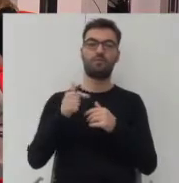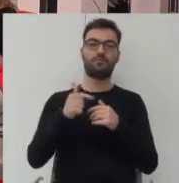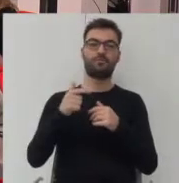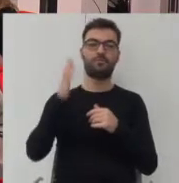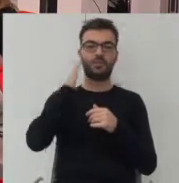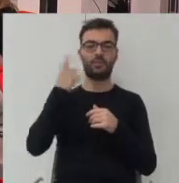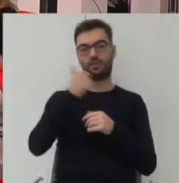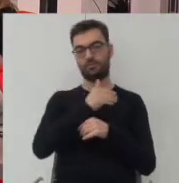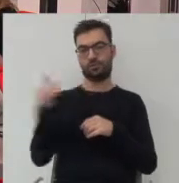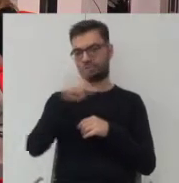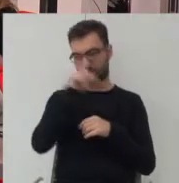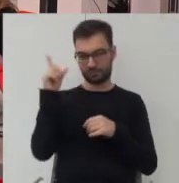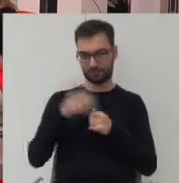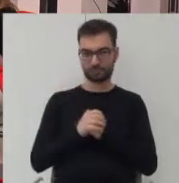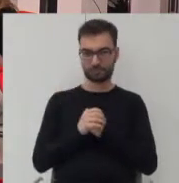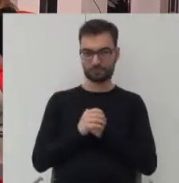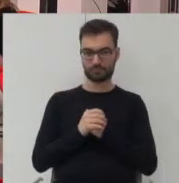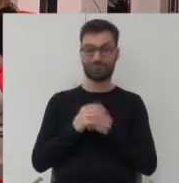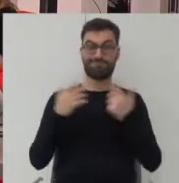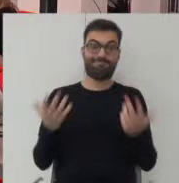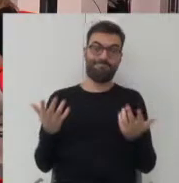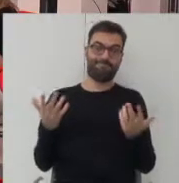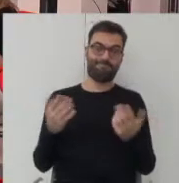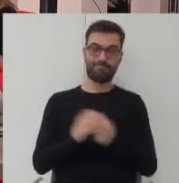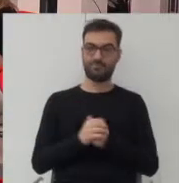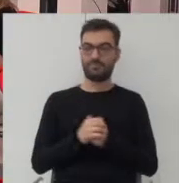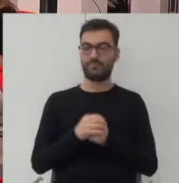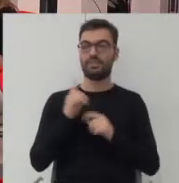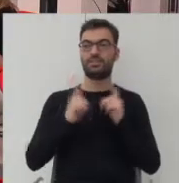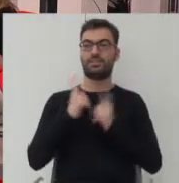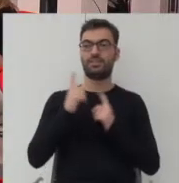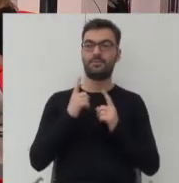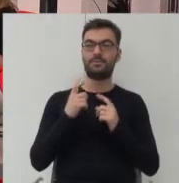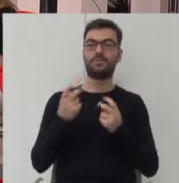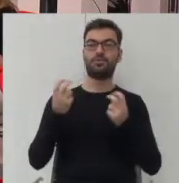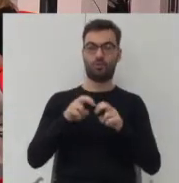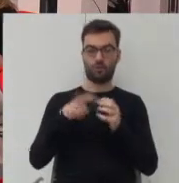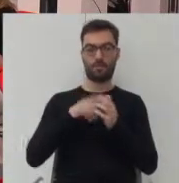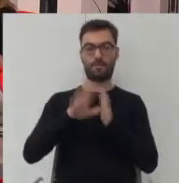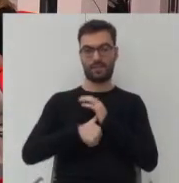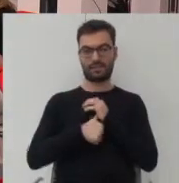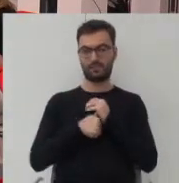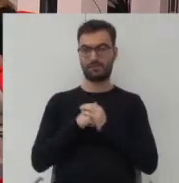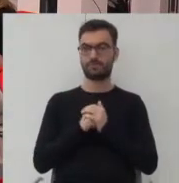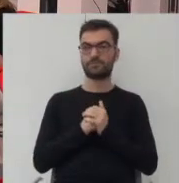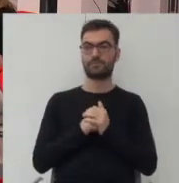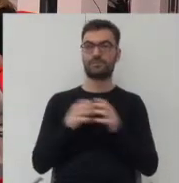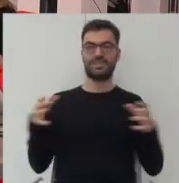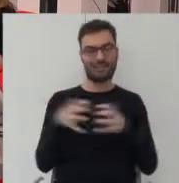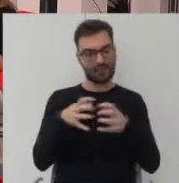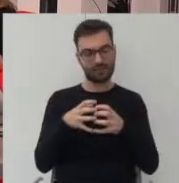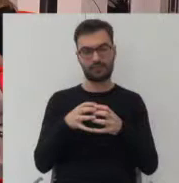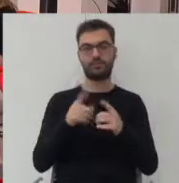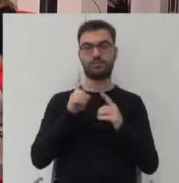mieszkać 200 milionów ludzi. Więc generalnie czasami stworzenie takiego miasta zwartego, ale